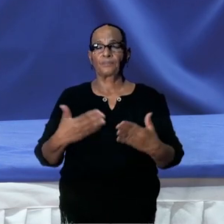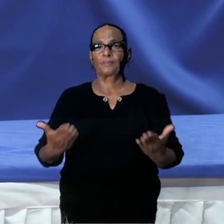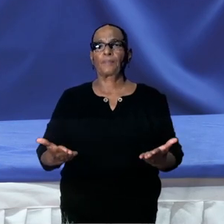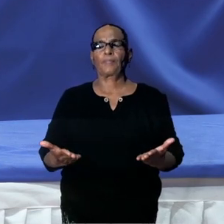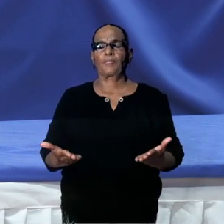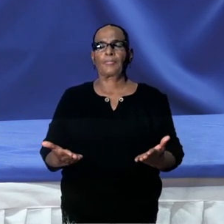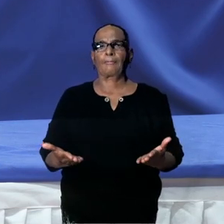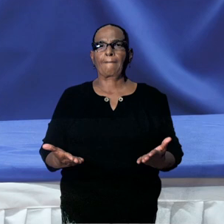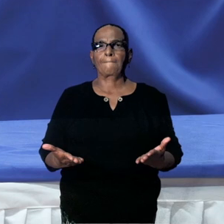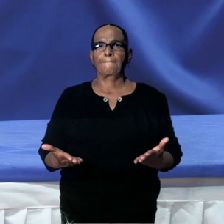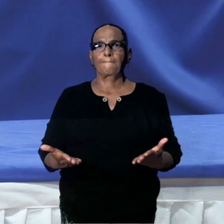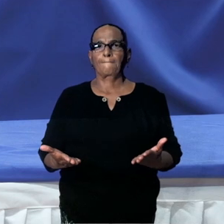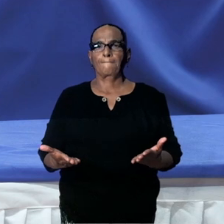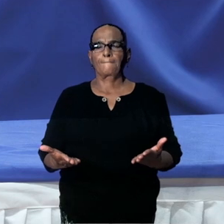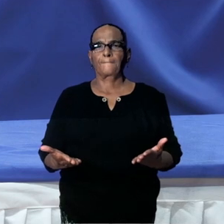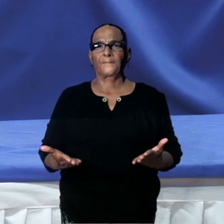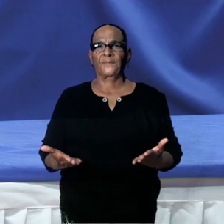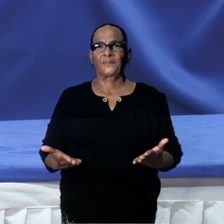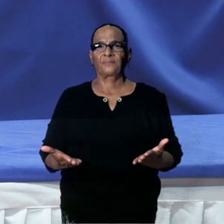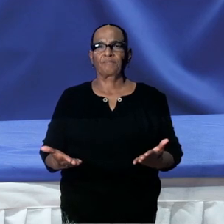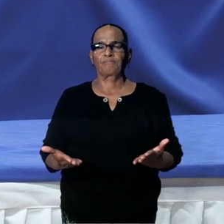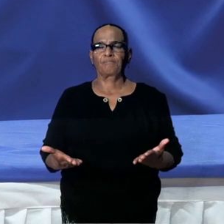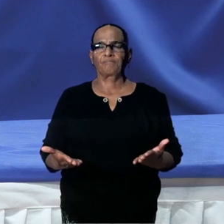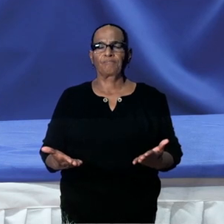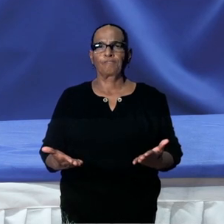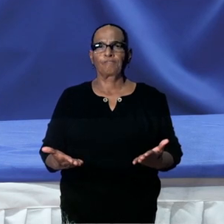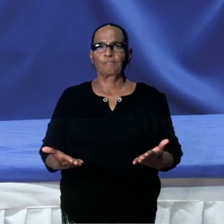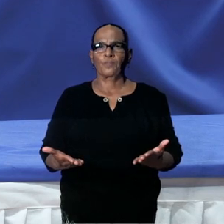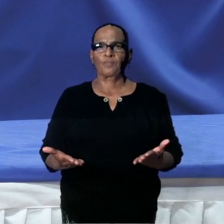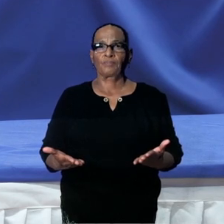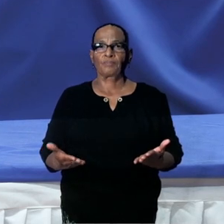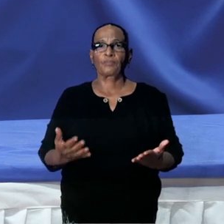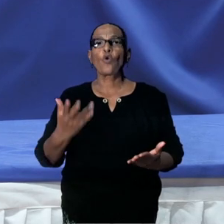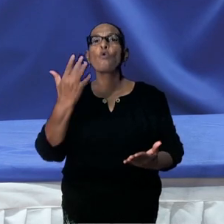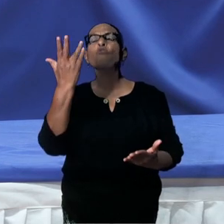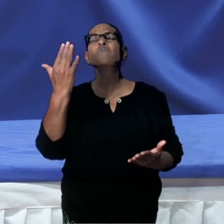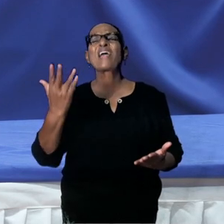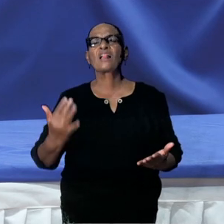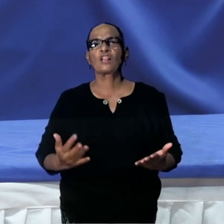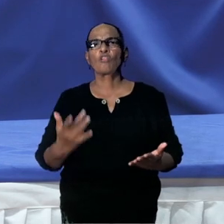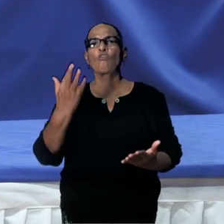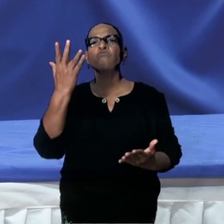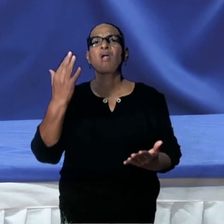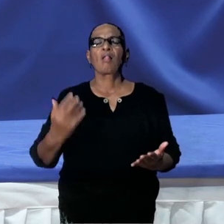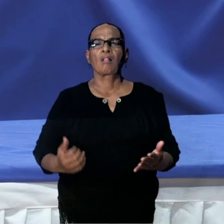Dan gaan we naar de vraag van de aantallen, inderdaad.